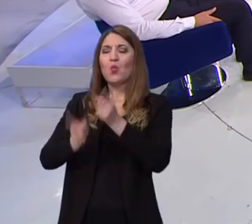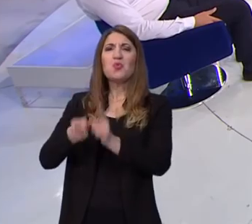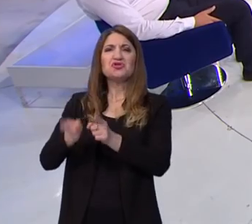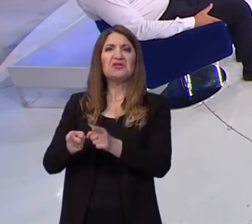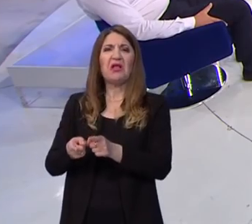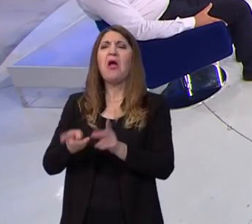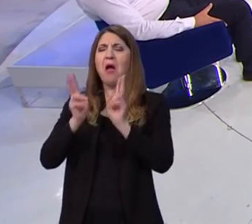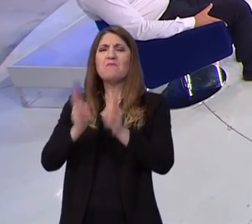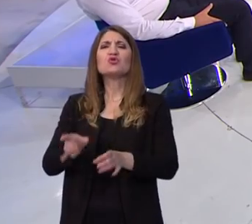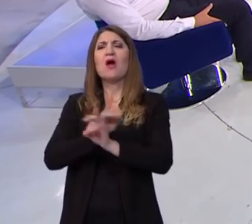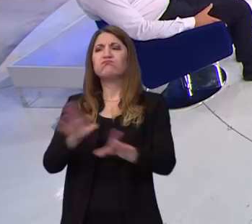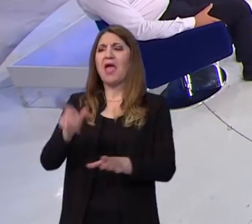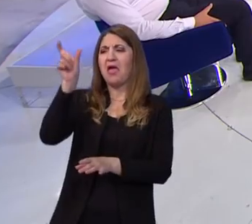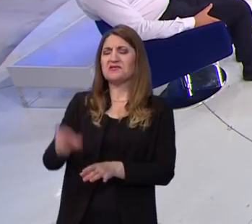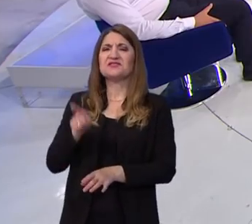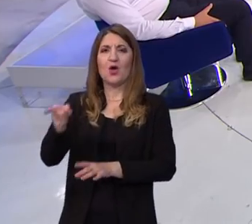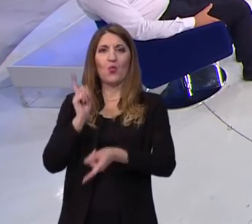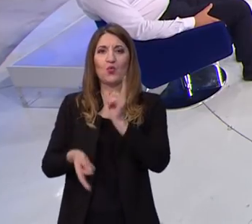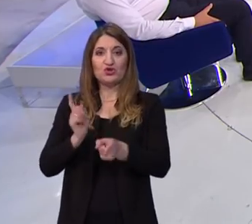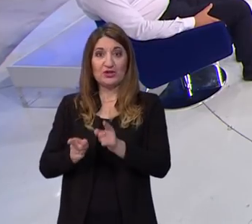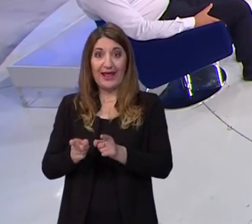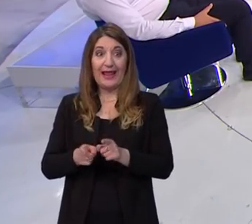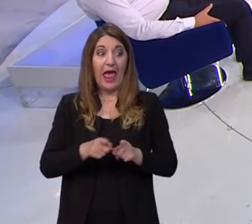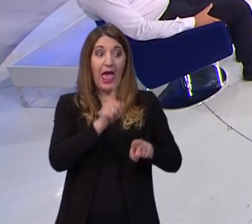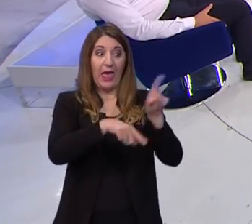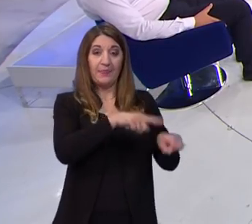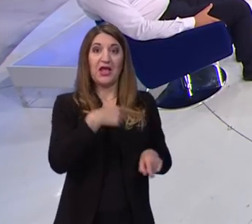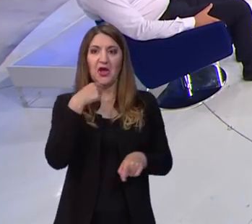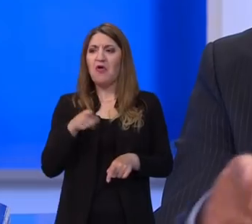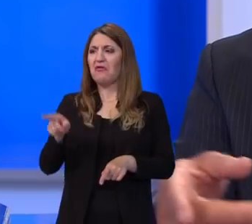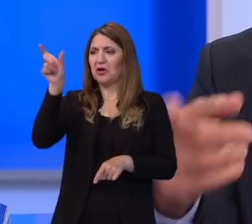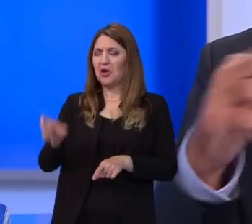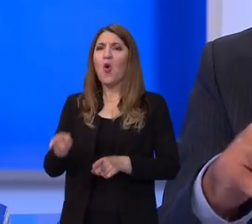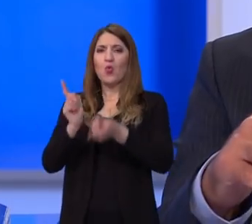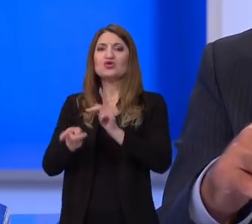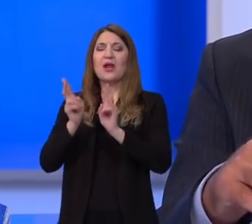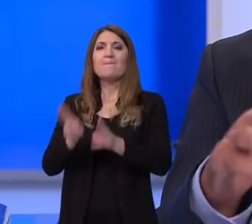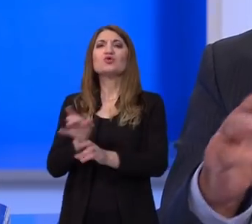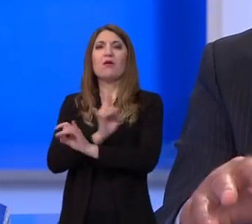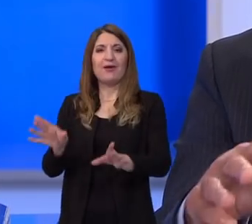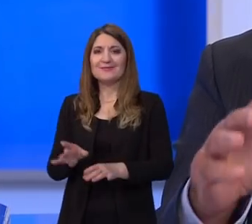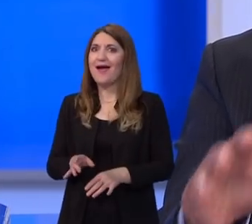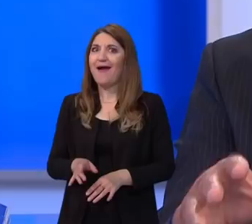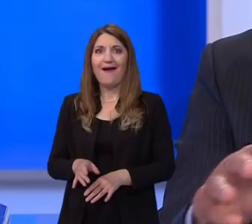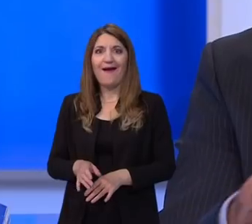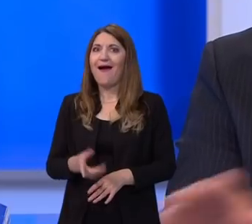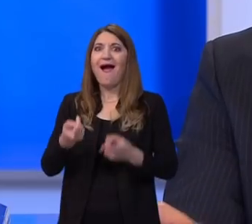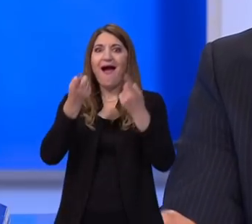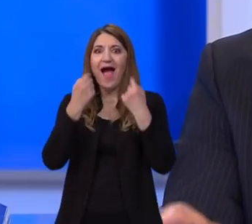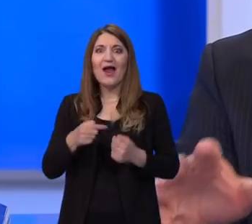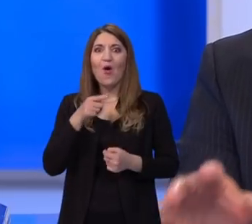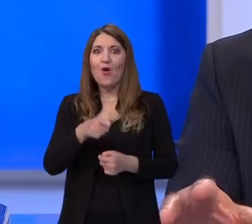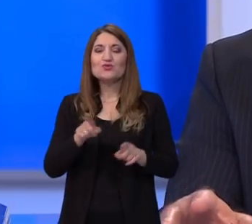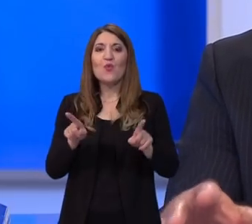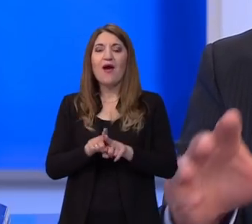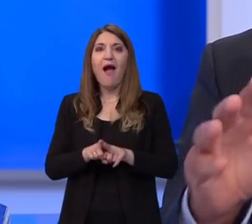I čak i oni koji su govorili o tome da učitelj je zamjenjiv, reterirali su i sada u